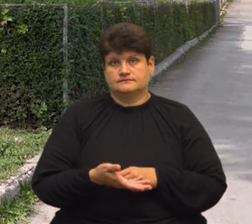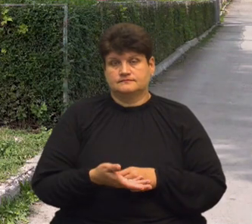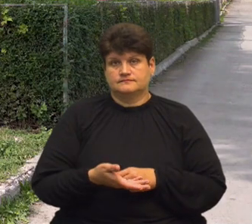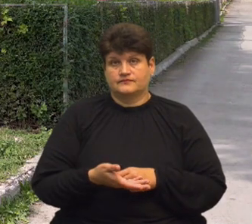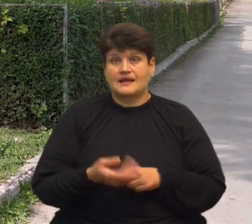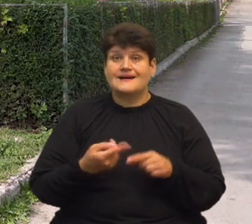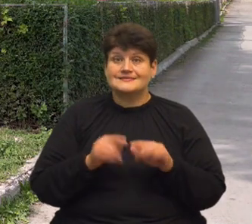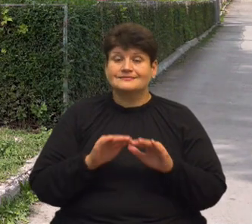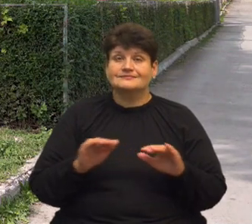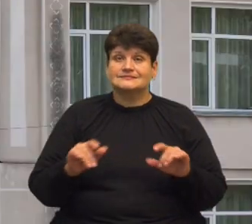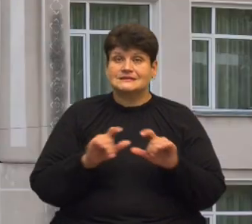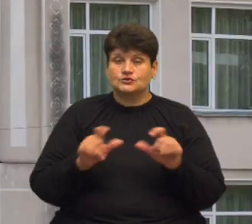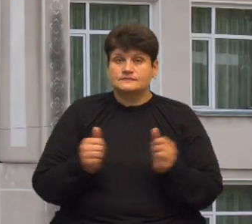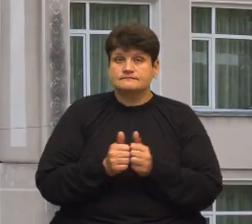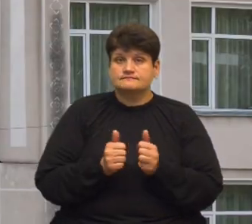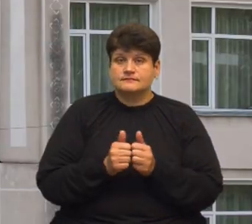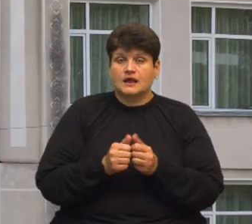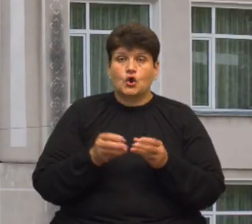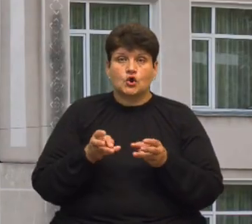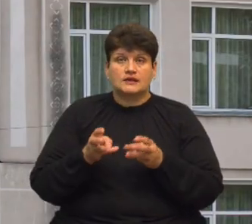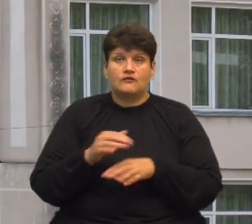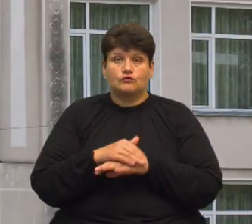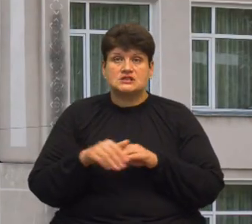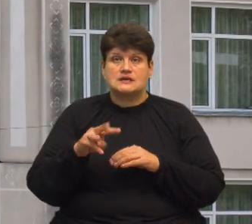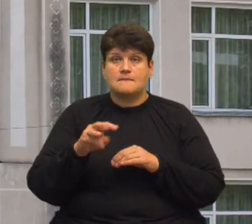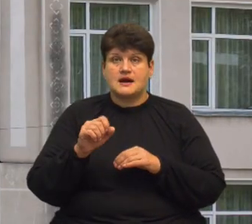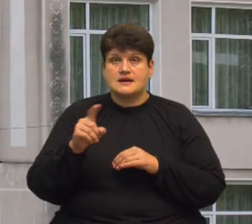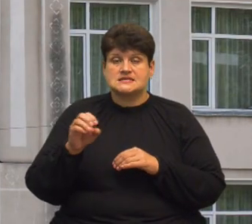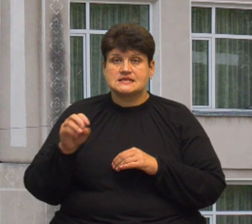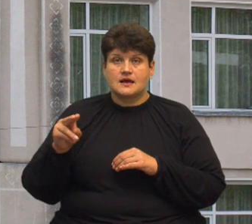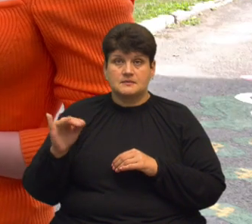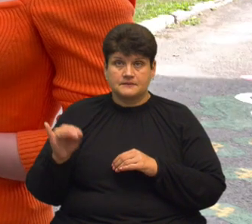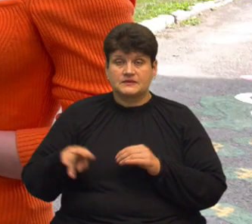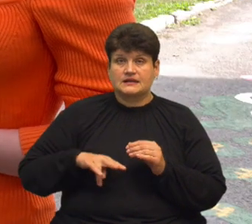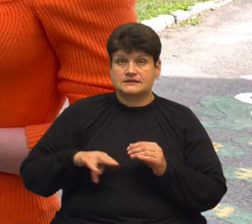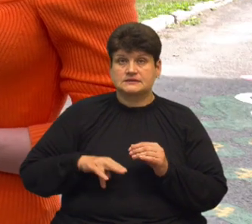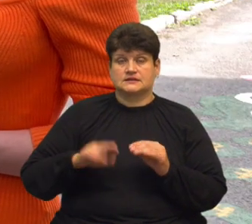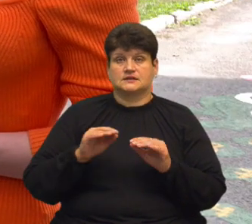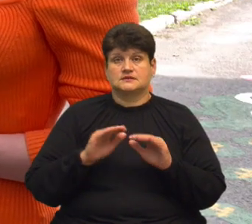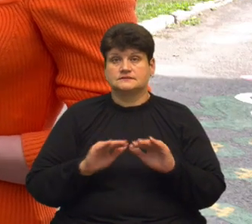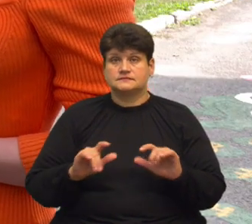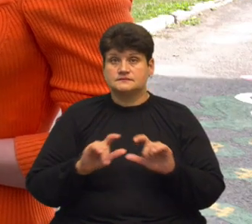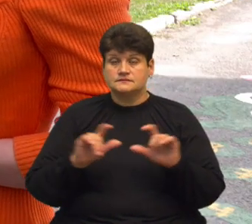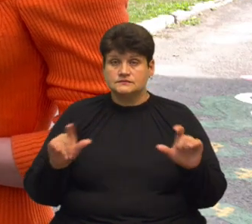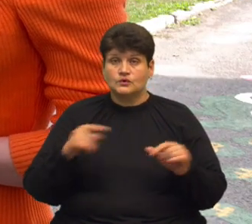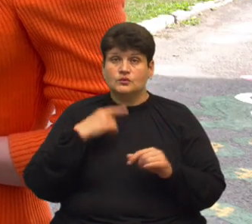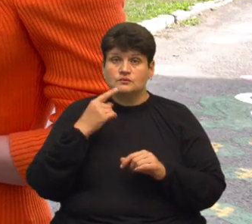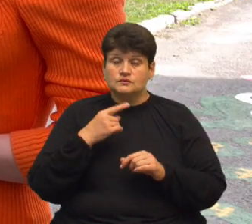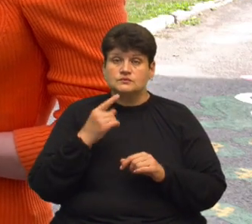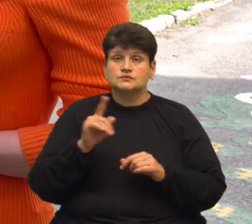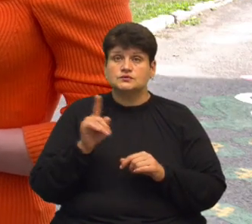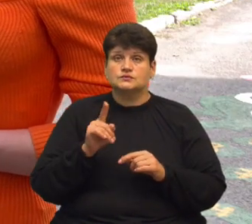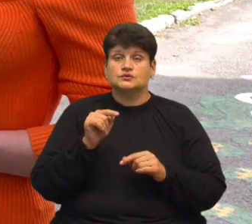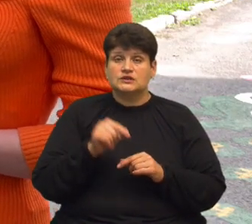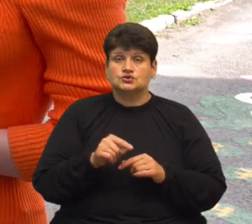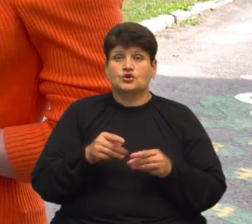дитсадок, який знаходиться поблизу котельні на вулиці Мазепи. Директорка дошкільного закладу Ольга Кришівська розповідає, через те,